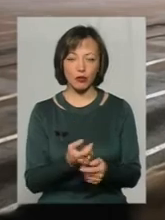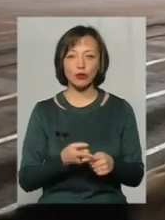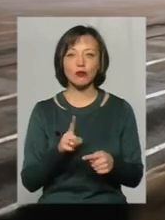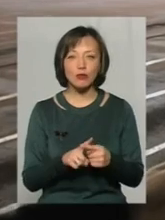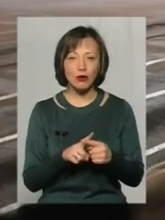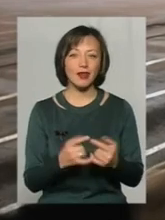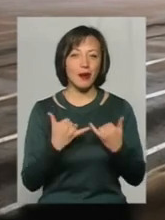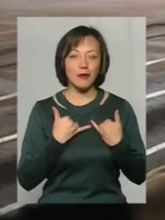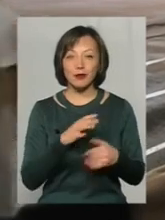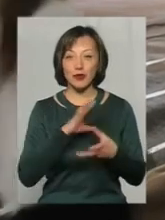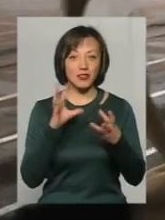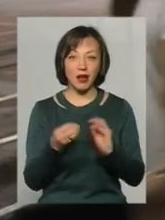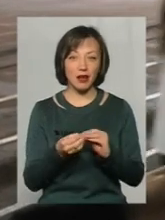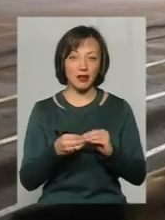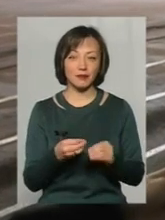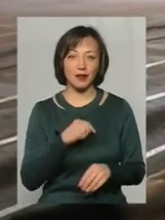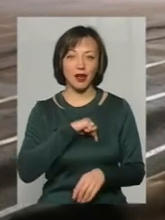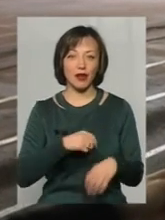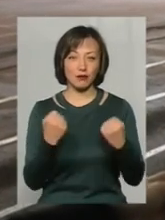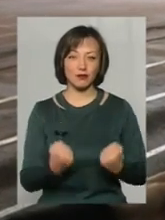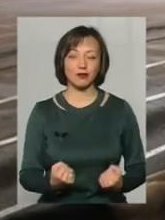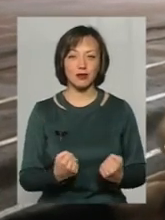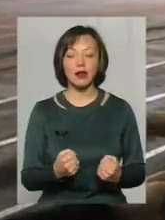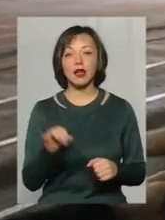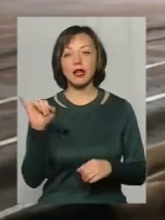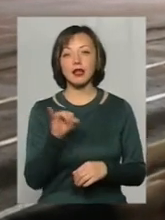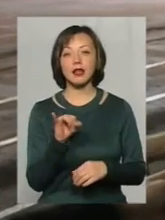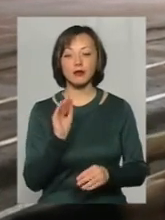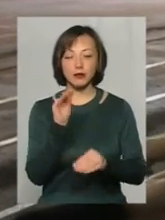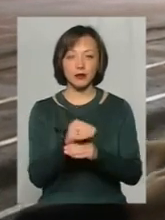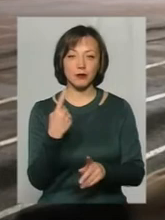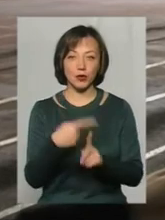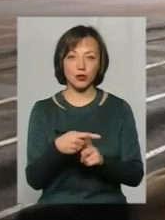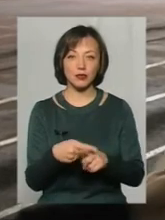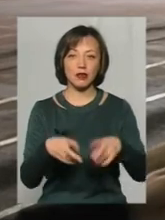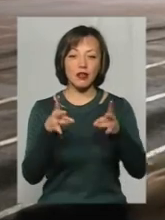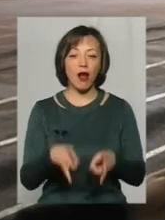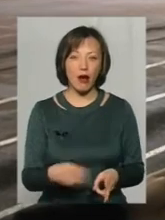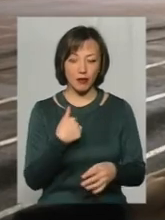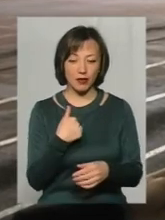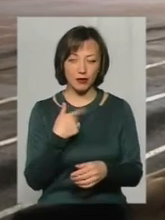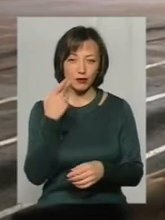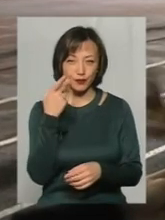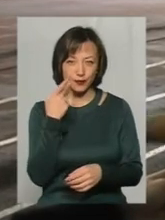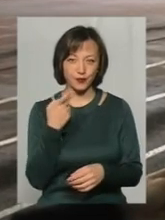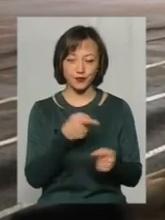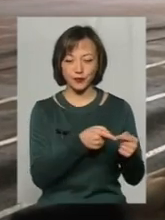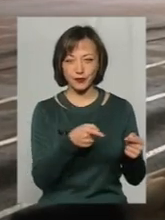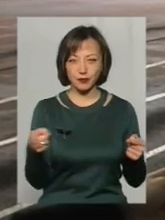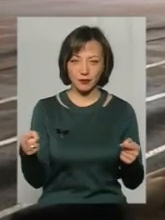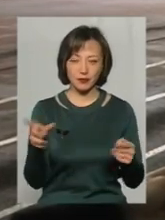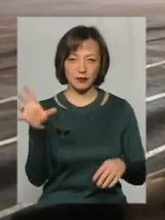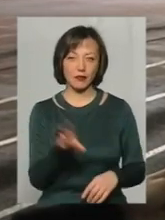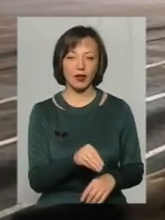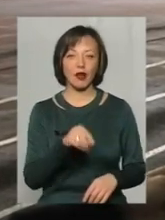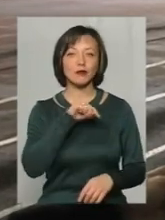скажімо, для мене це було взагалі таке розчарування. І в передачі до того всього травми, які мене переслідували протягом цього сезону,